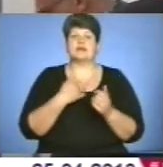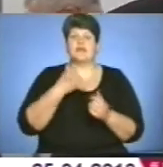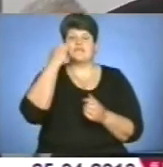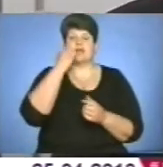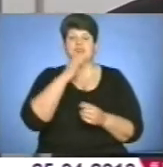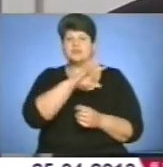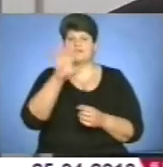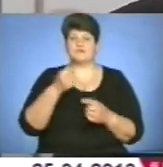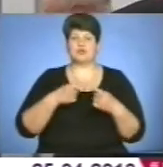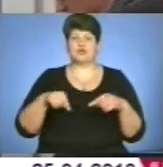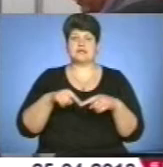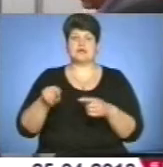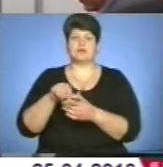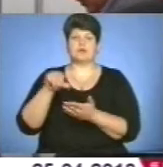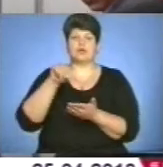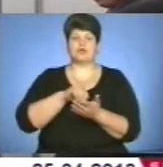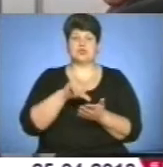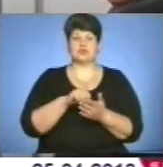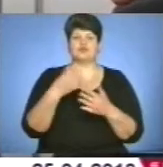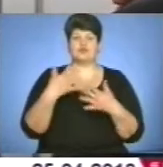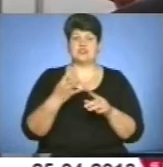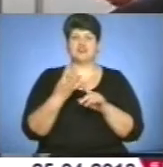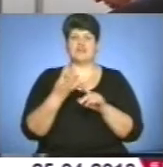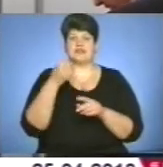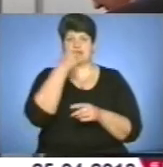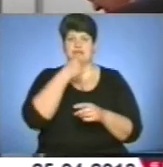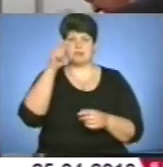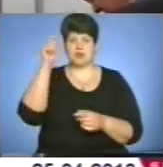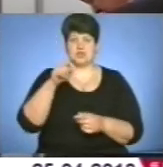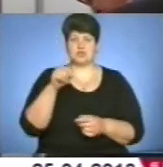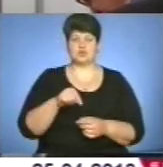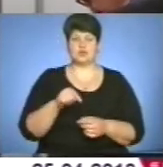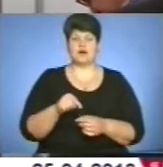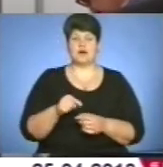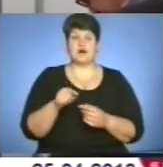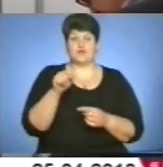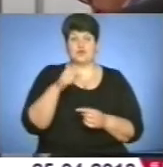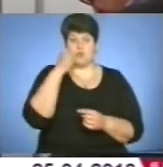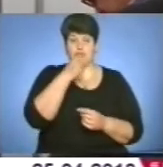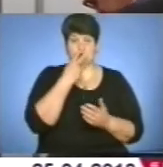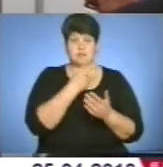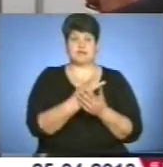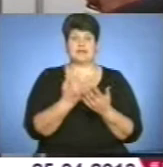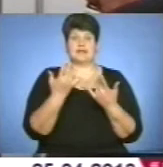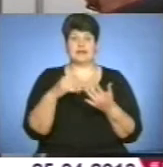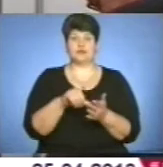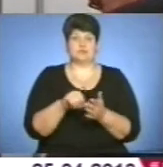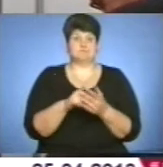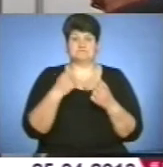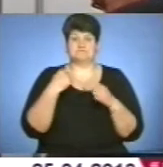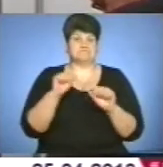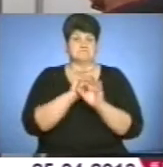організаторам і учасникам, що вони четвертий рік приїжджають, а в цьому році, ви бачите, кількість учасників рекордна.